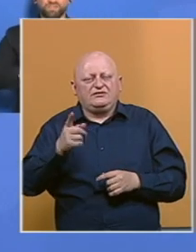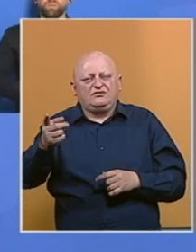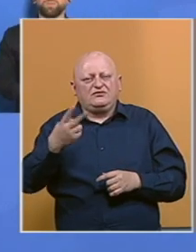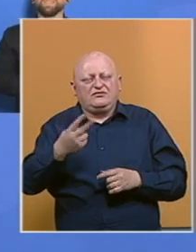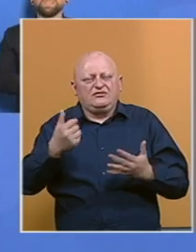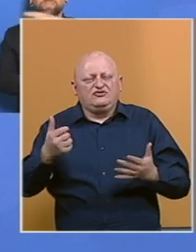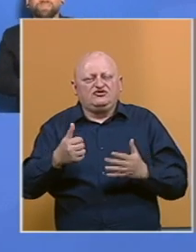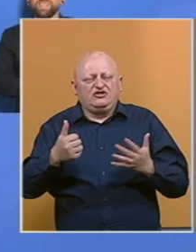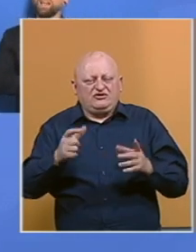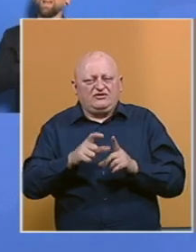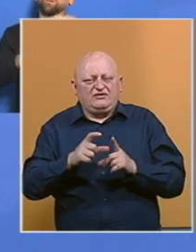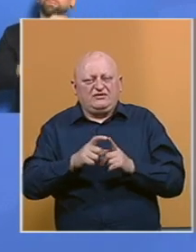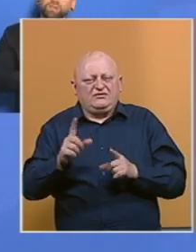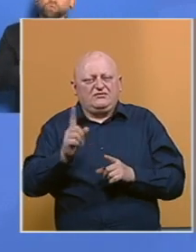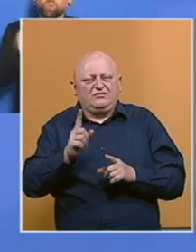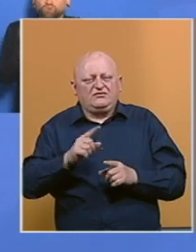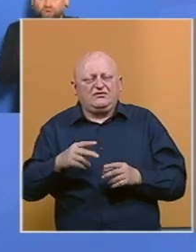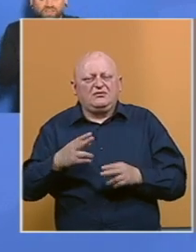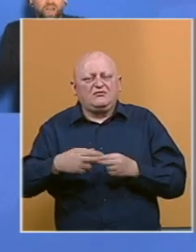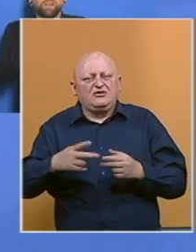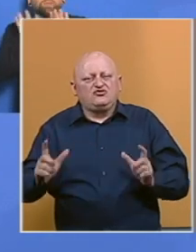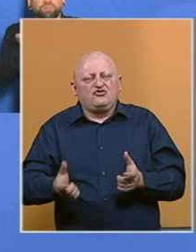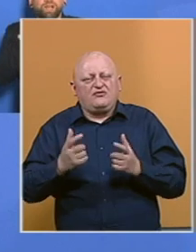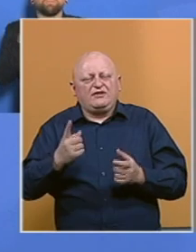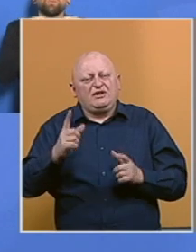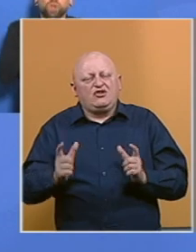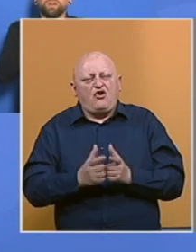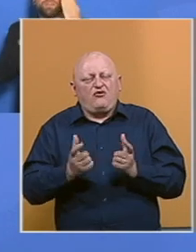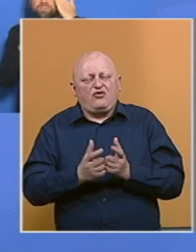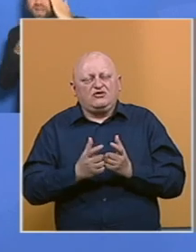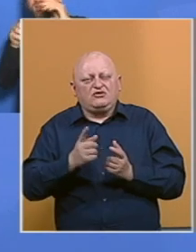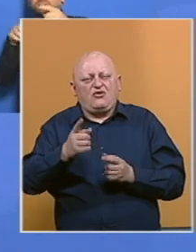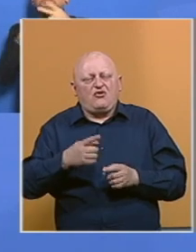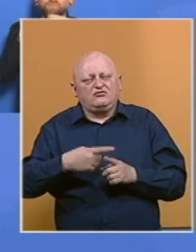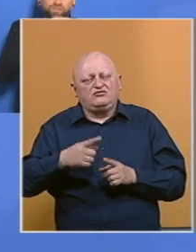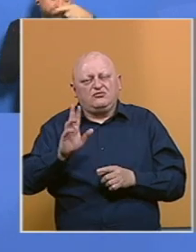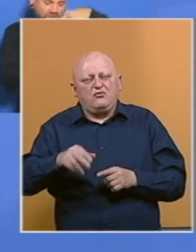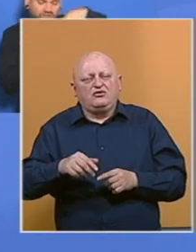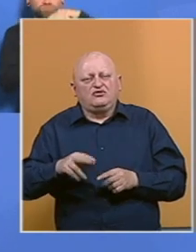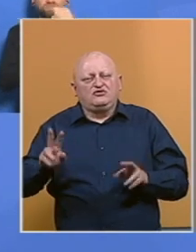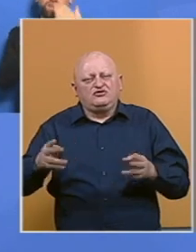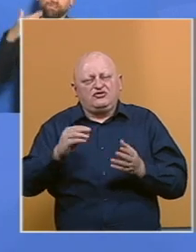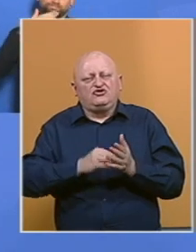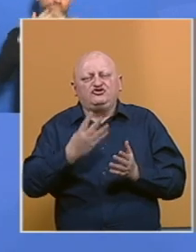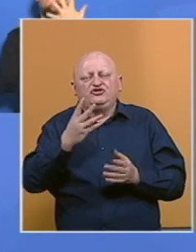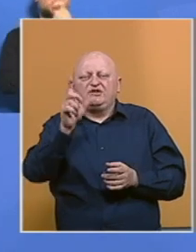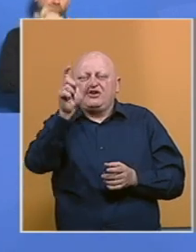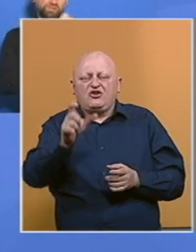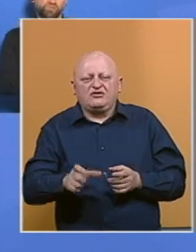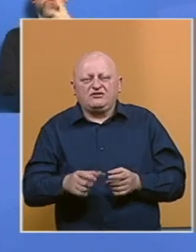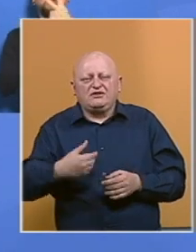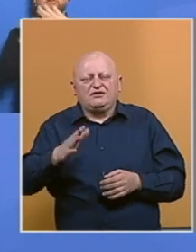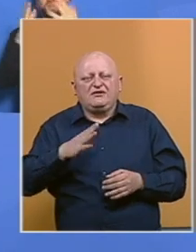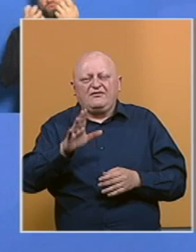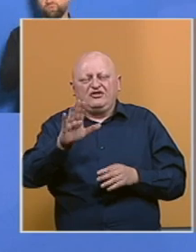26. decembra, ali ne i uoči nove godine i nove godine. Ovaj izuzetak znači da možete pozvati još četiri osobe izvan